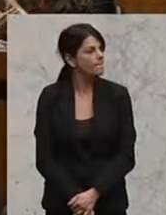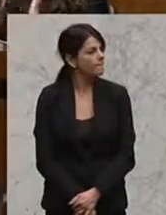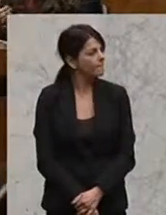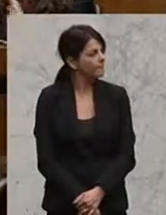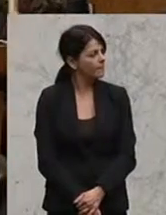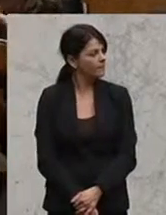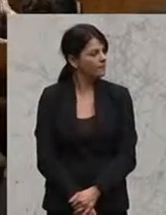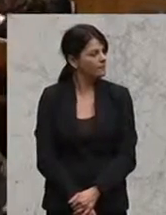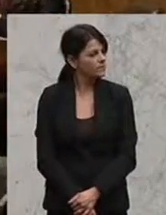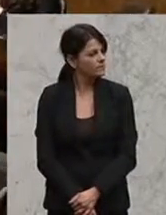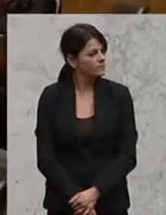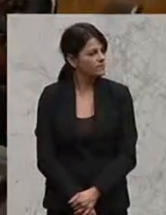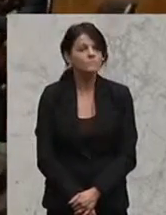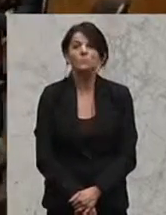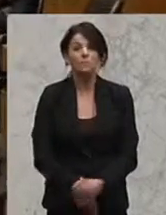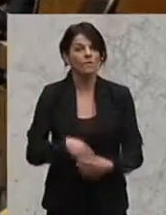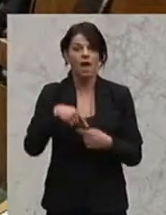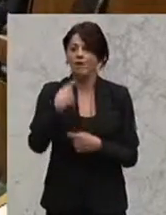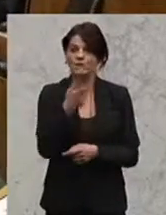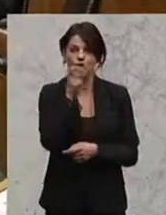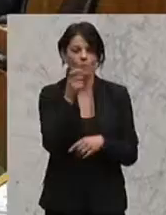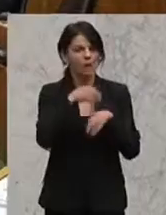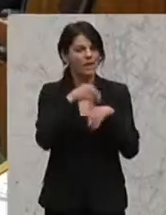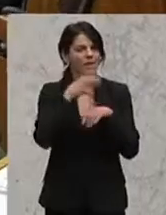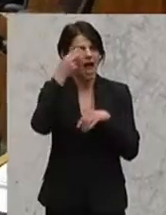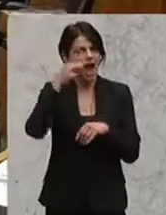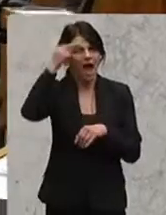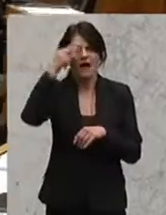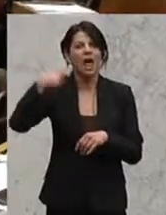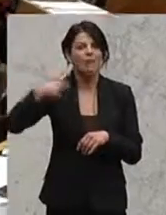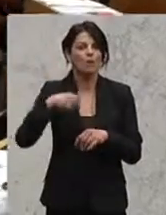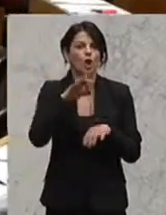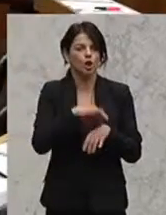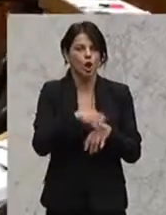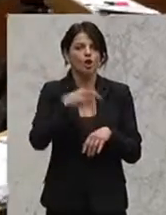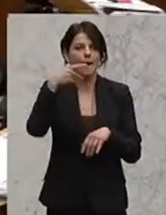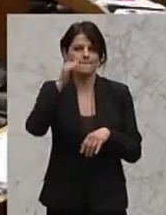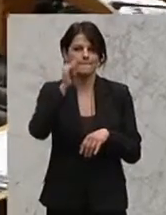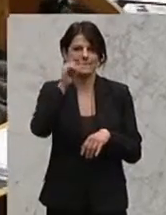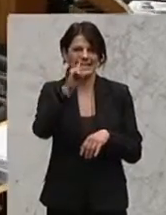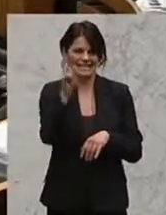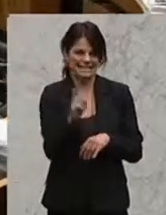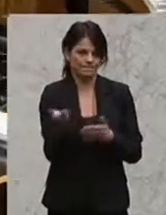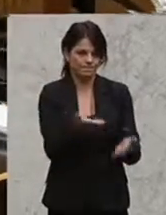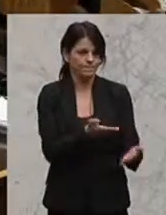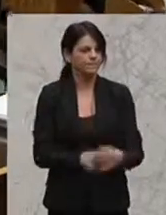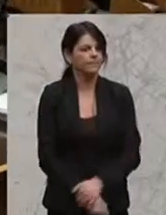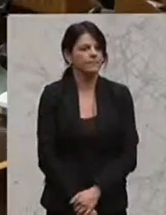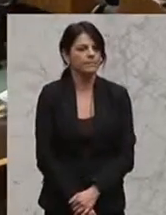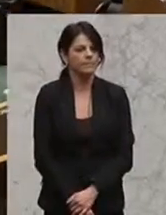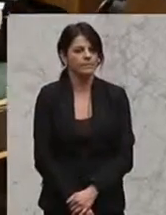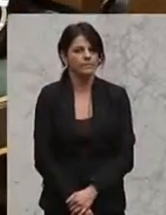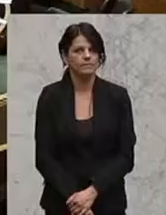Einhellige Zustimmung also zum Sechs-Parteien-Antrag betreffend illegale Überwachung durch fremde Geheimdienste, mit dem die